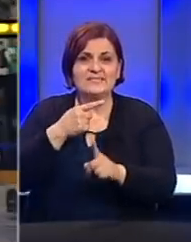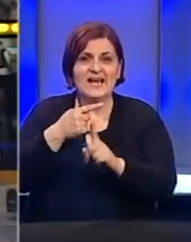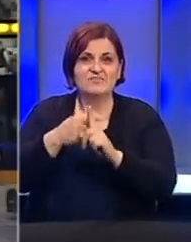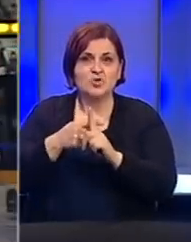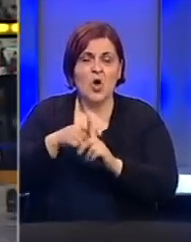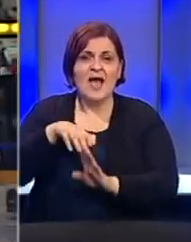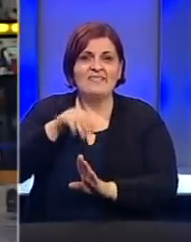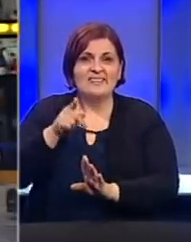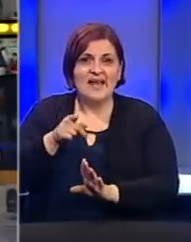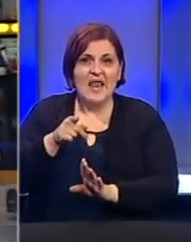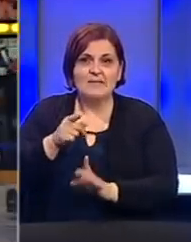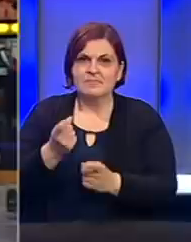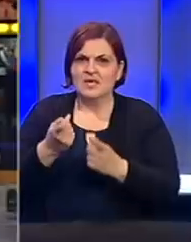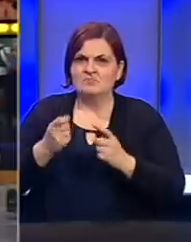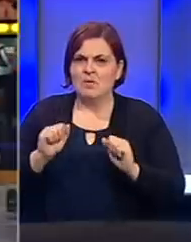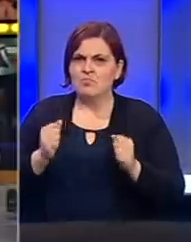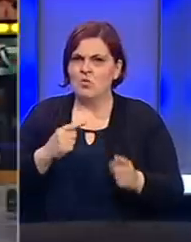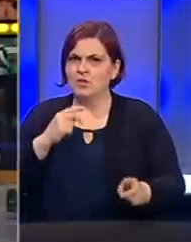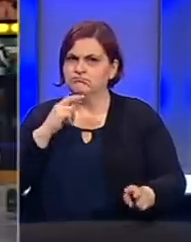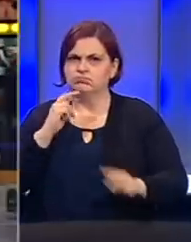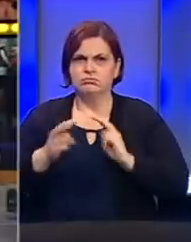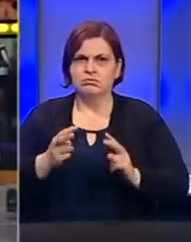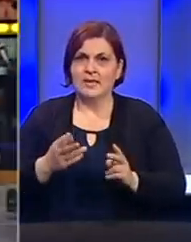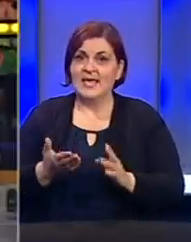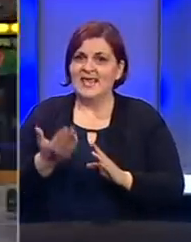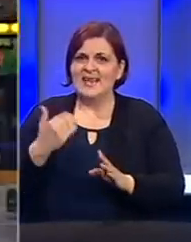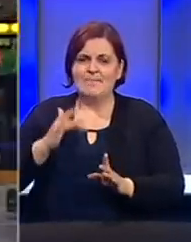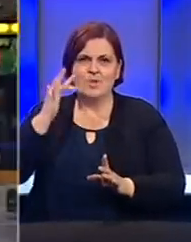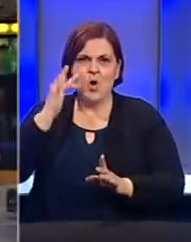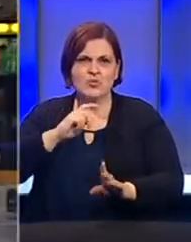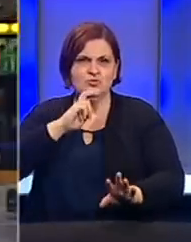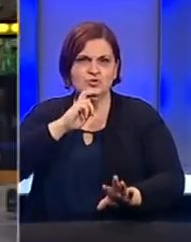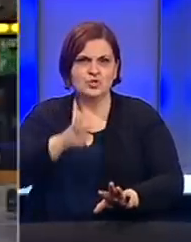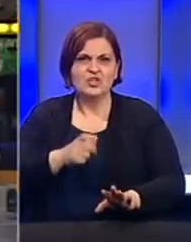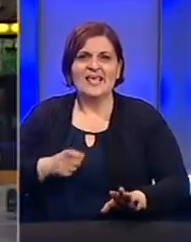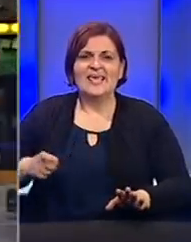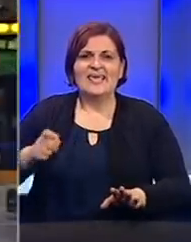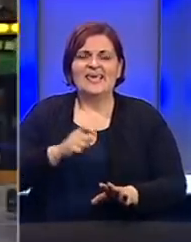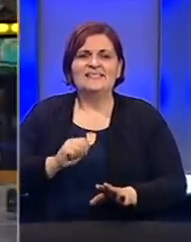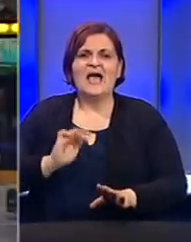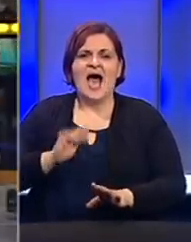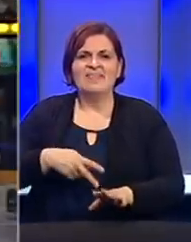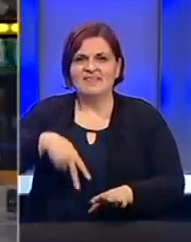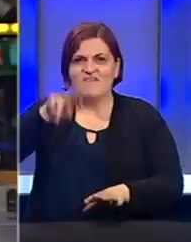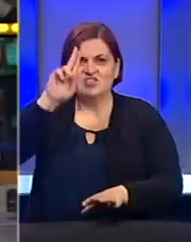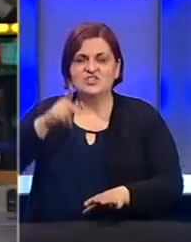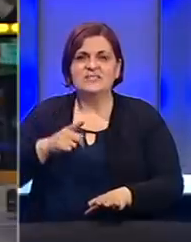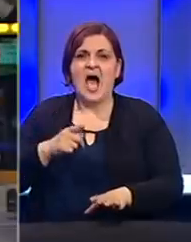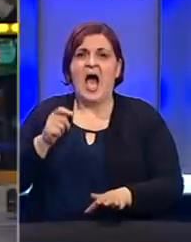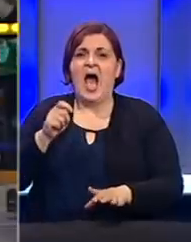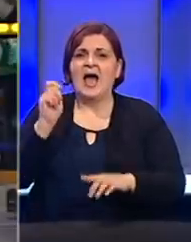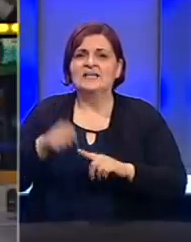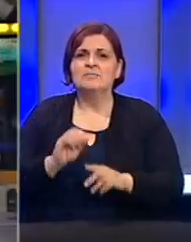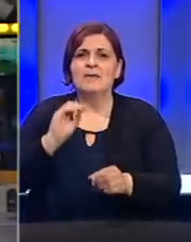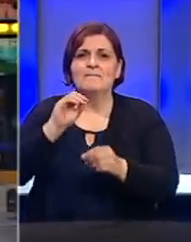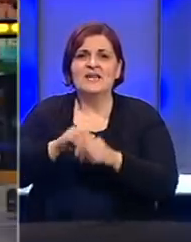Sarajevskoj katedrali, izazvala je brojne reakcije. Najprije su uoštro reagirali iz Zaveza antifašista, a osudama se